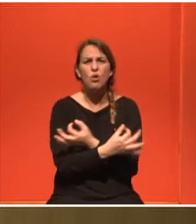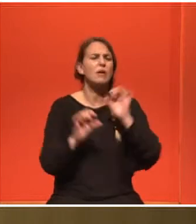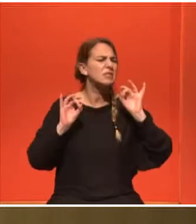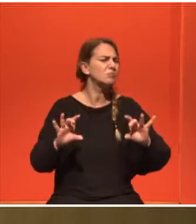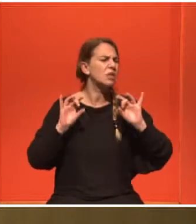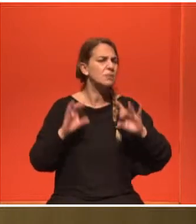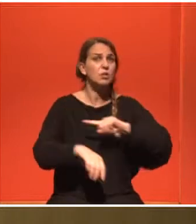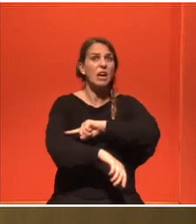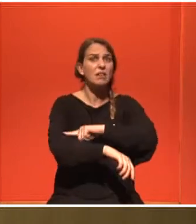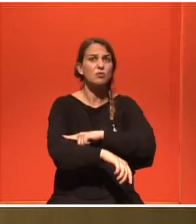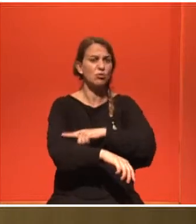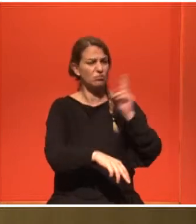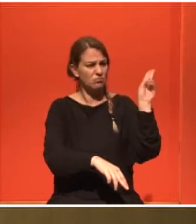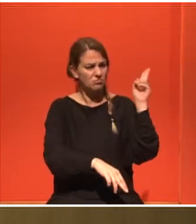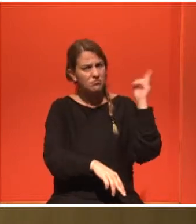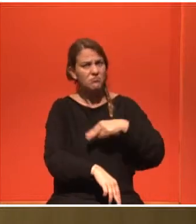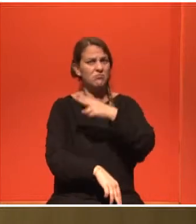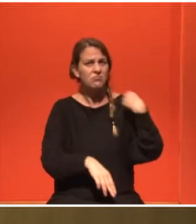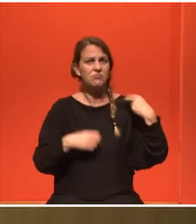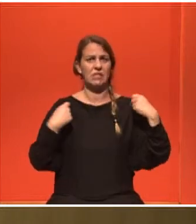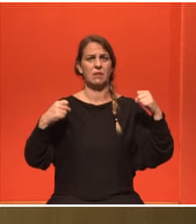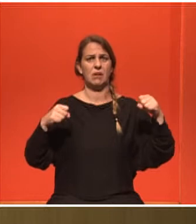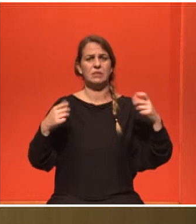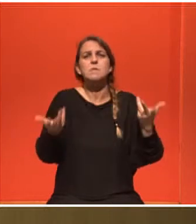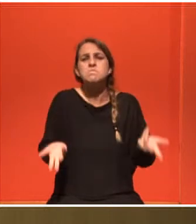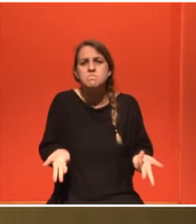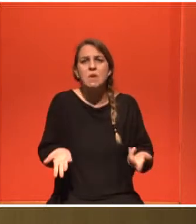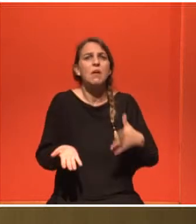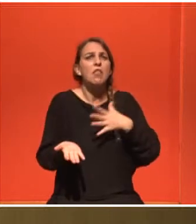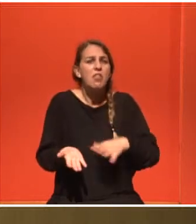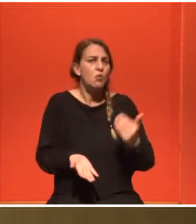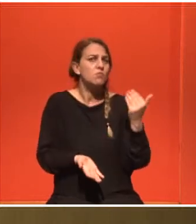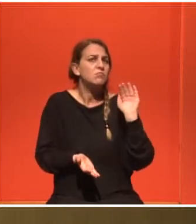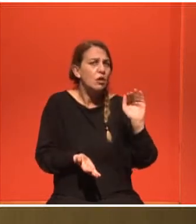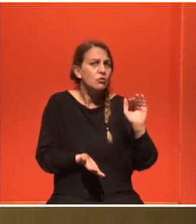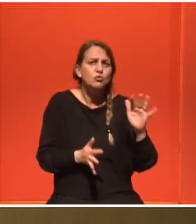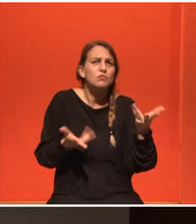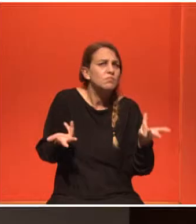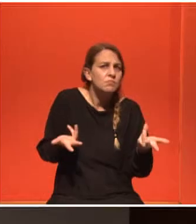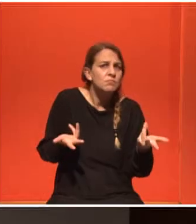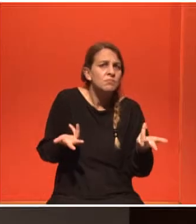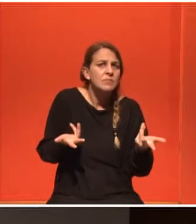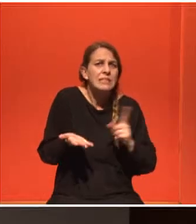τίποτε. Θα ήθελα να μου πείτε ποια είδη γυμναστική σε επιτρέπετες να καταλάβουμε τη λογική και να αποφύγουμε ό,τι μας πειράζει. Σας ευχαριστώ και τον Πρωτέρ.